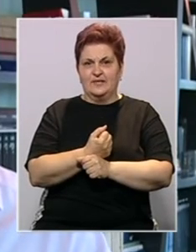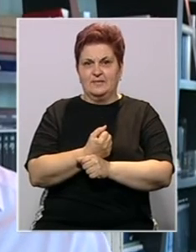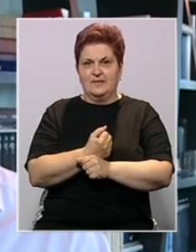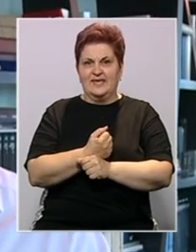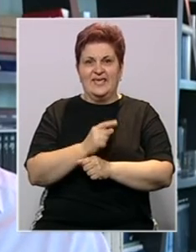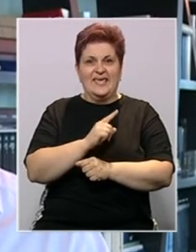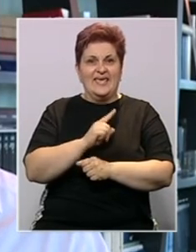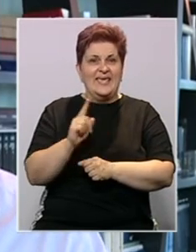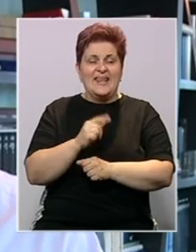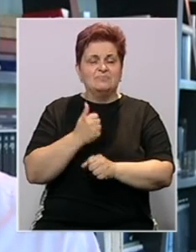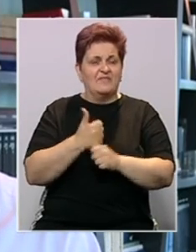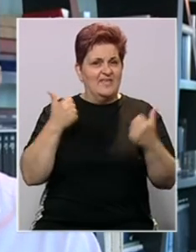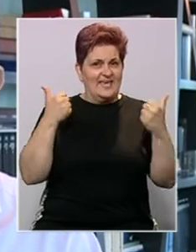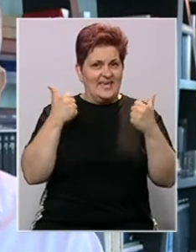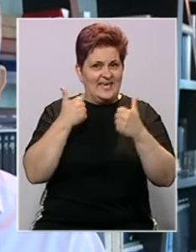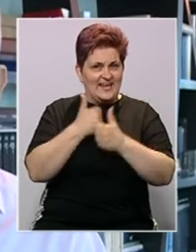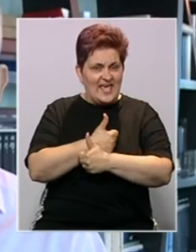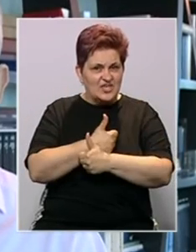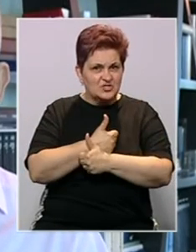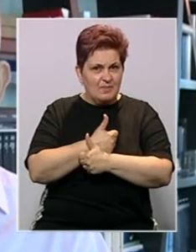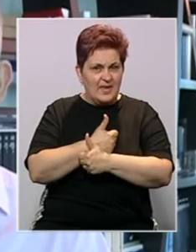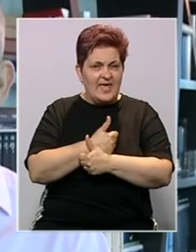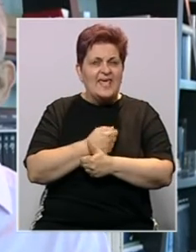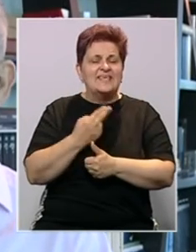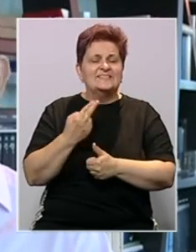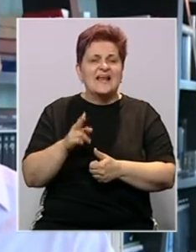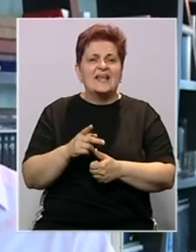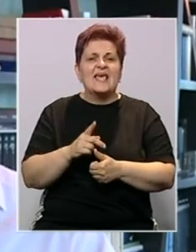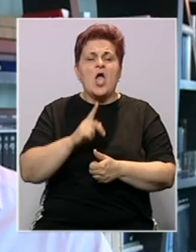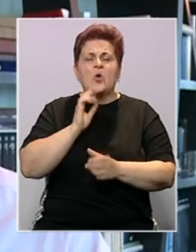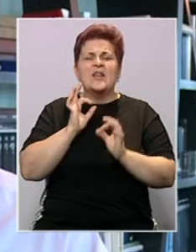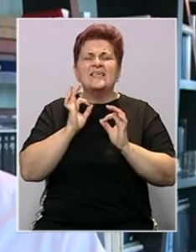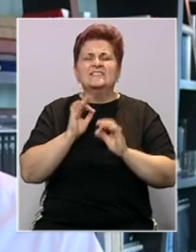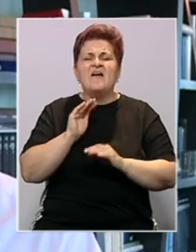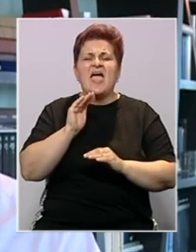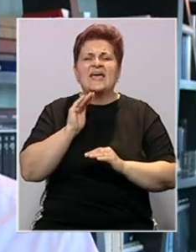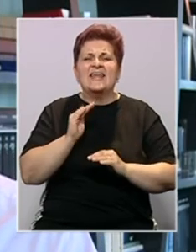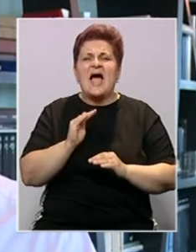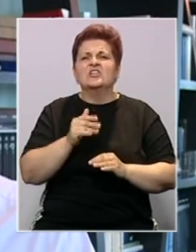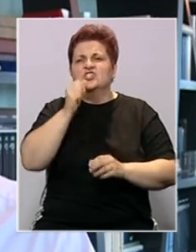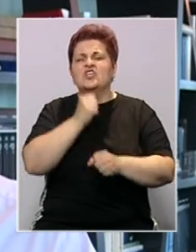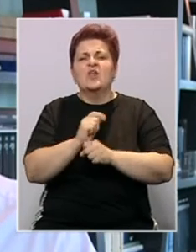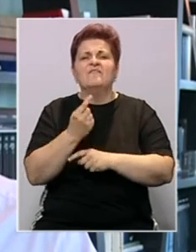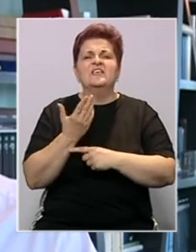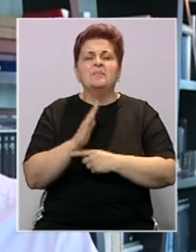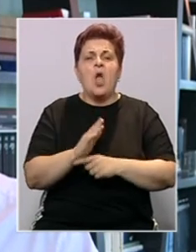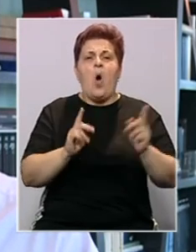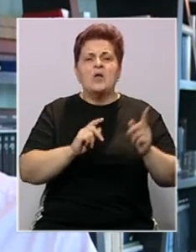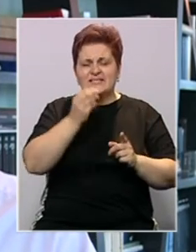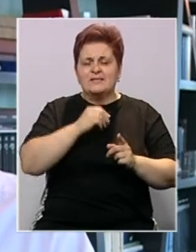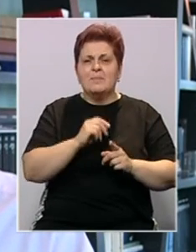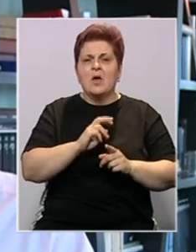Ne smijemo praviti greške srpske politike ili stranaka koje su na svaku najevu reakcije visokog predstavnika djelovali